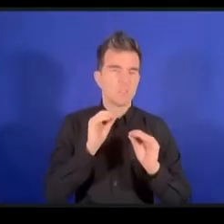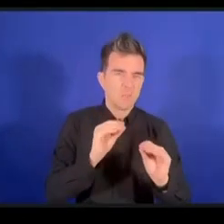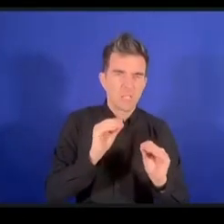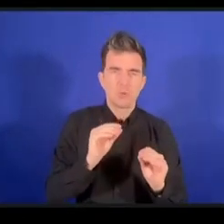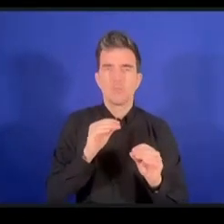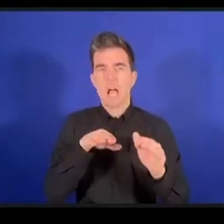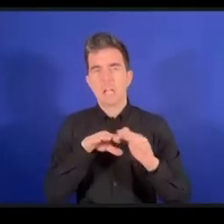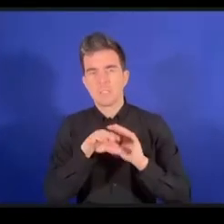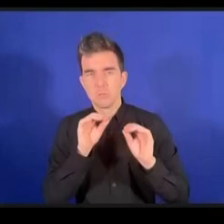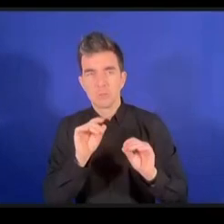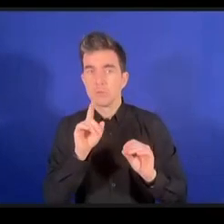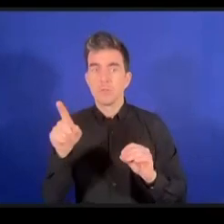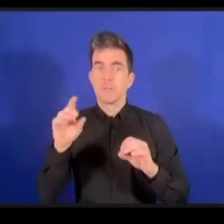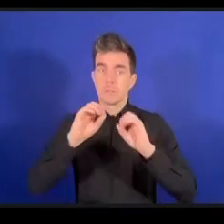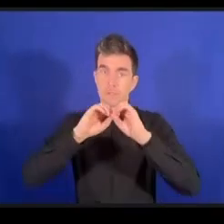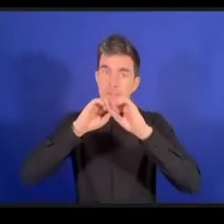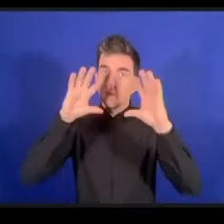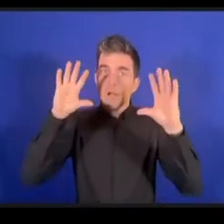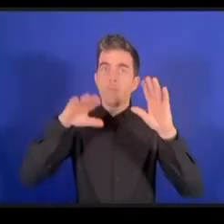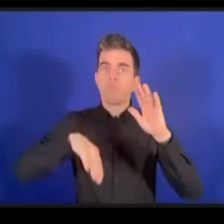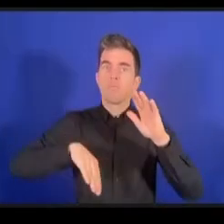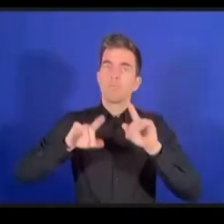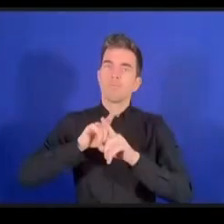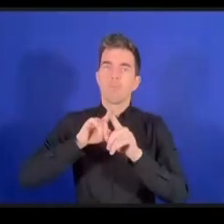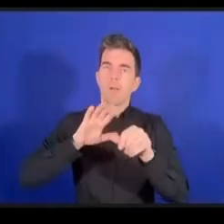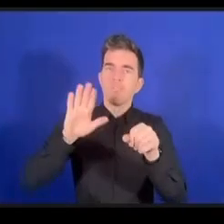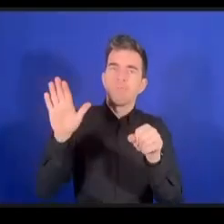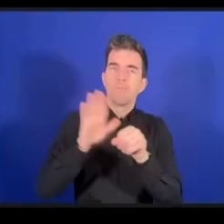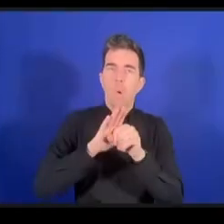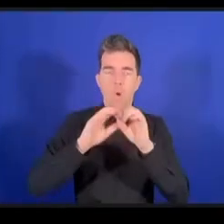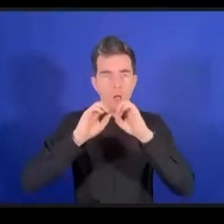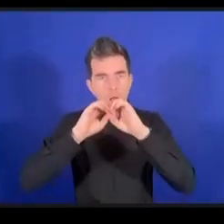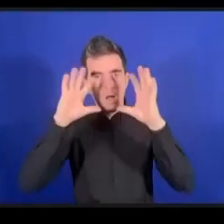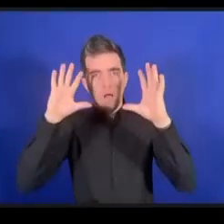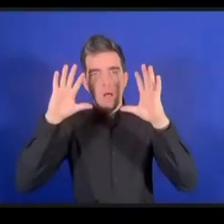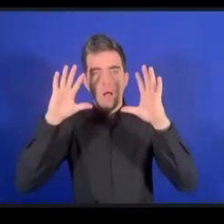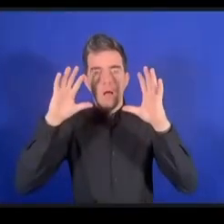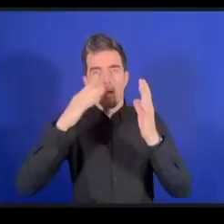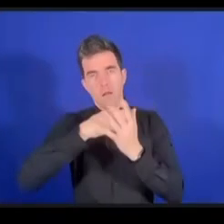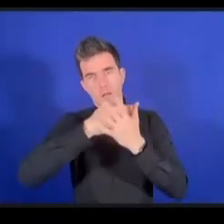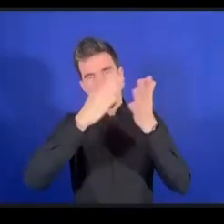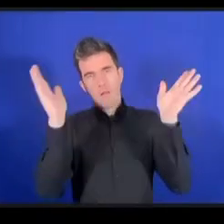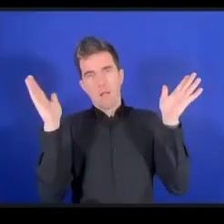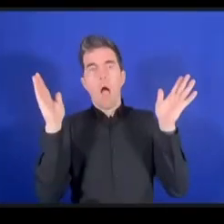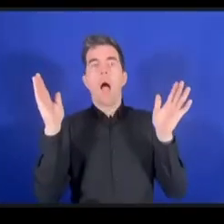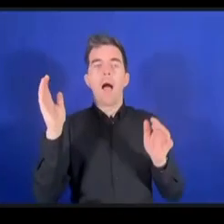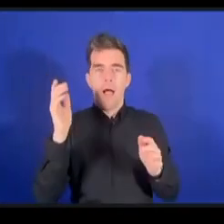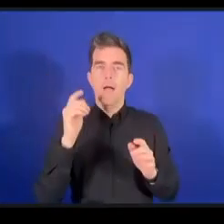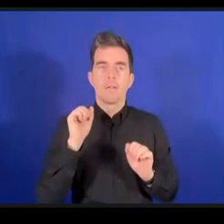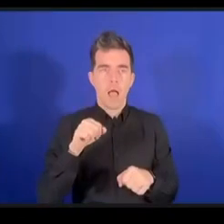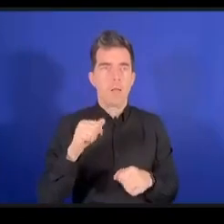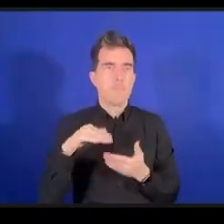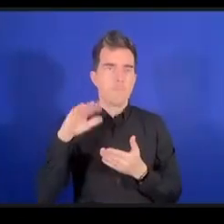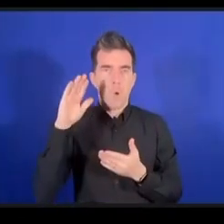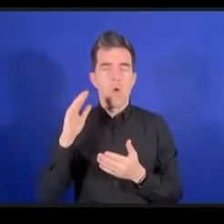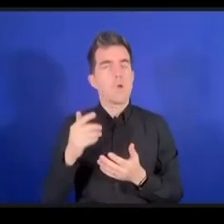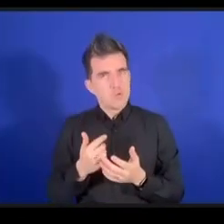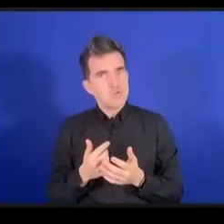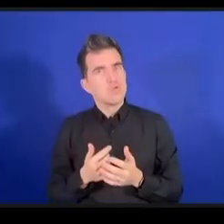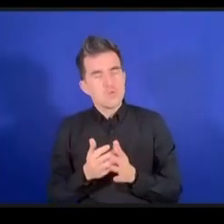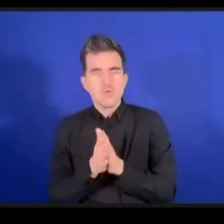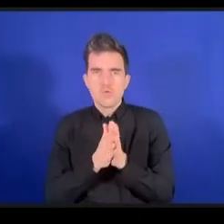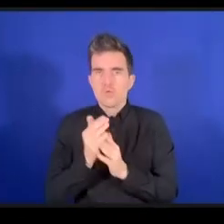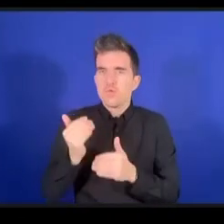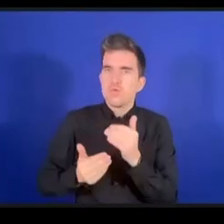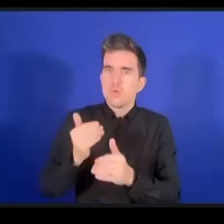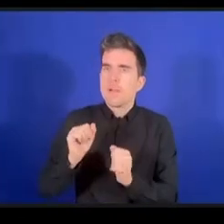بل أن صورة شاملة لكافة هذه المجالات يمكن أن تكون أكثر فائدة علينا أن